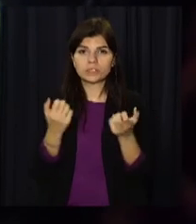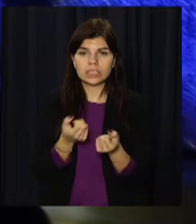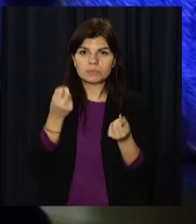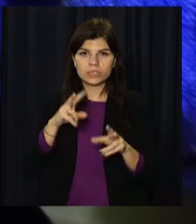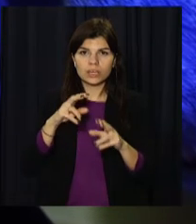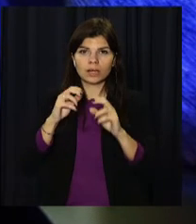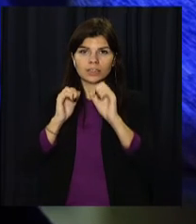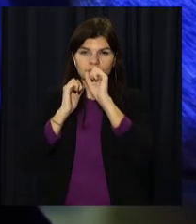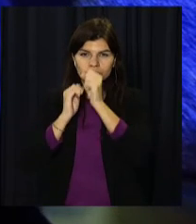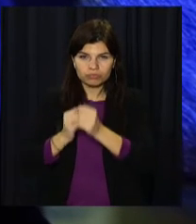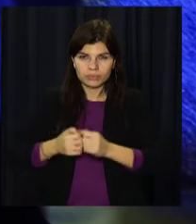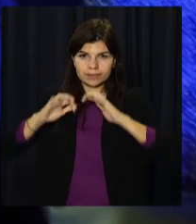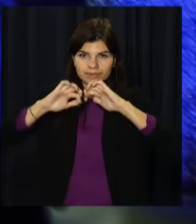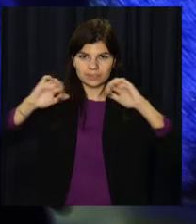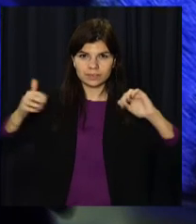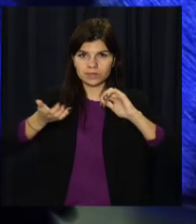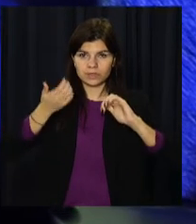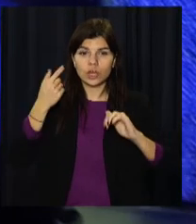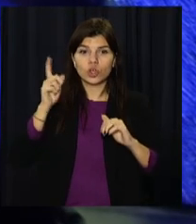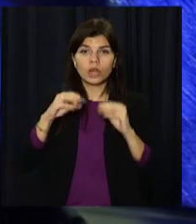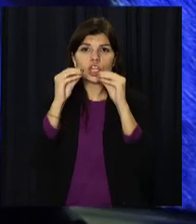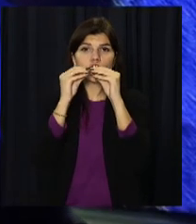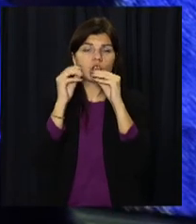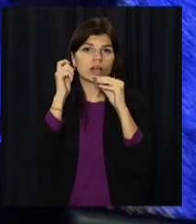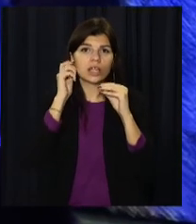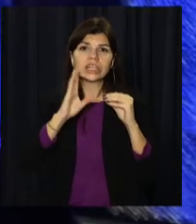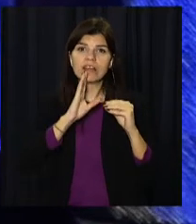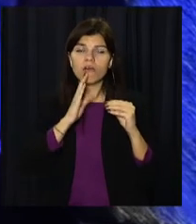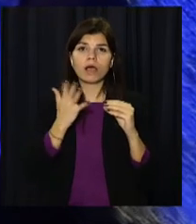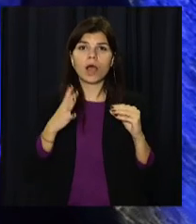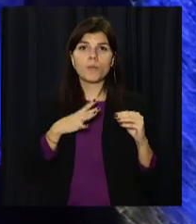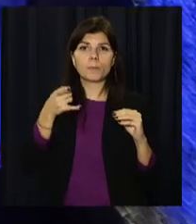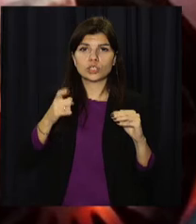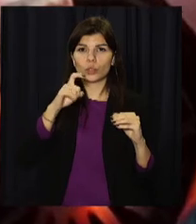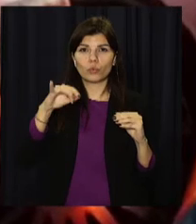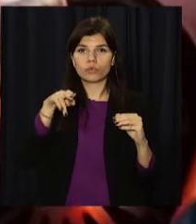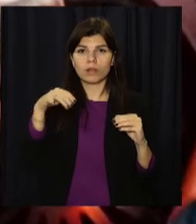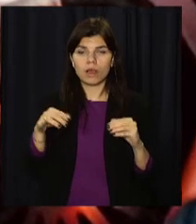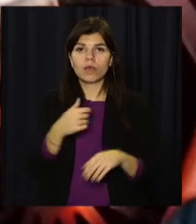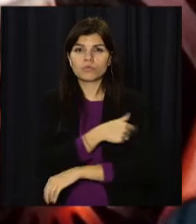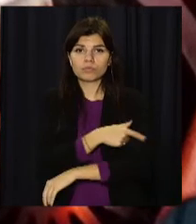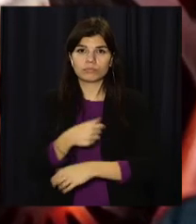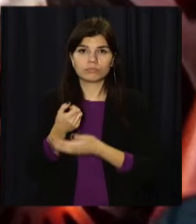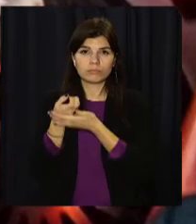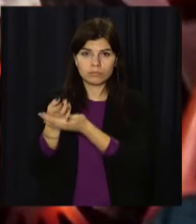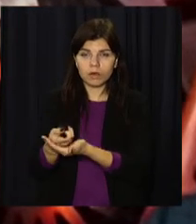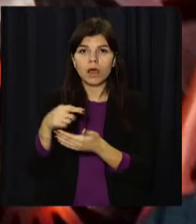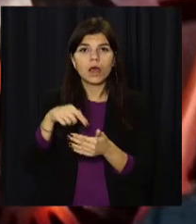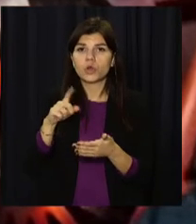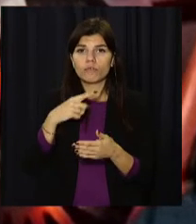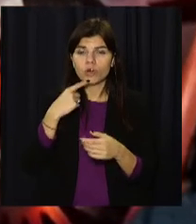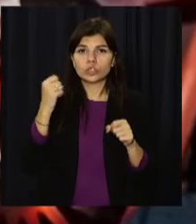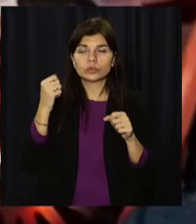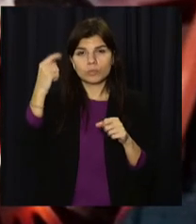рятувальники. В аварії постраждала й 10-річна дівчинка, що була у Хюндай. Її госпіталізували з попереднім діагнозом